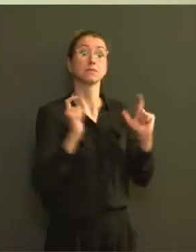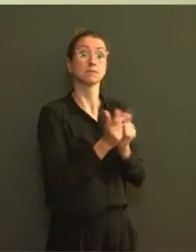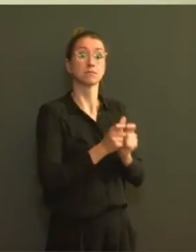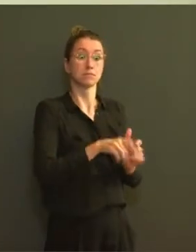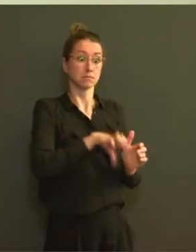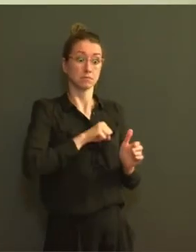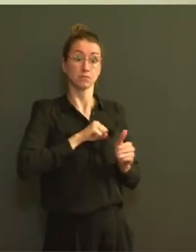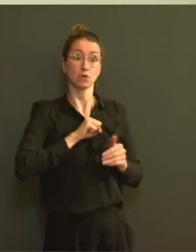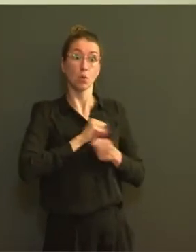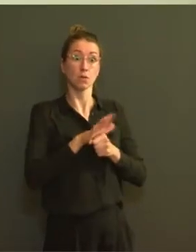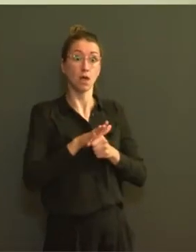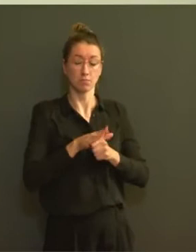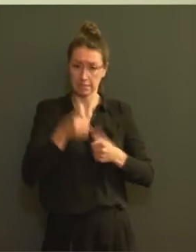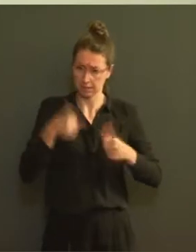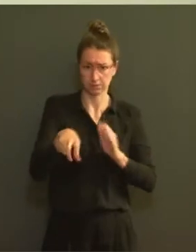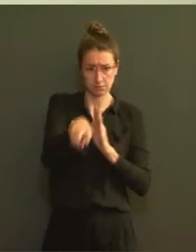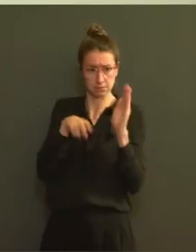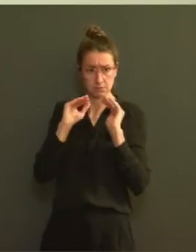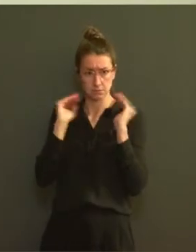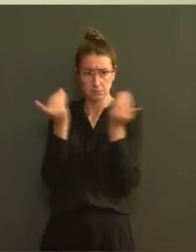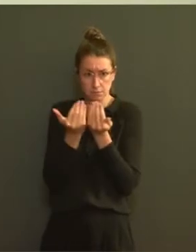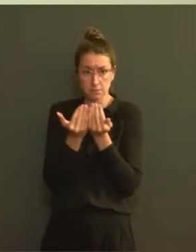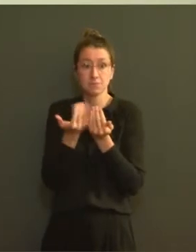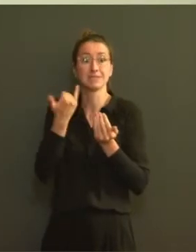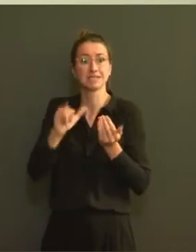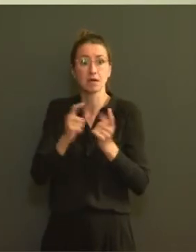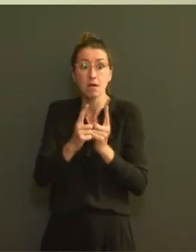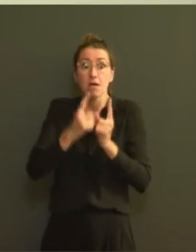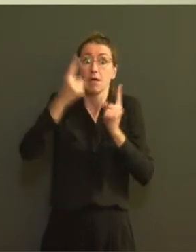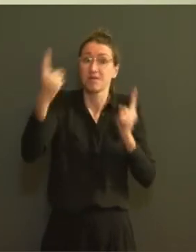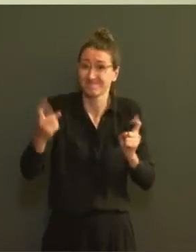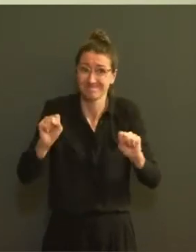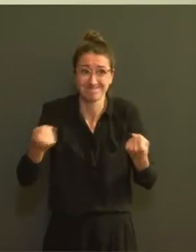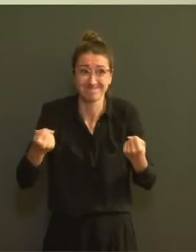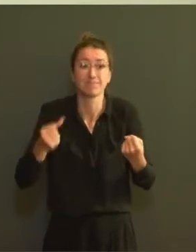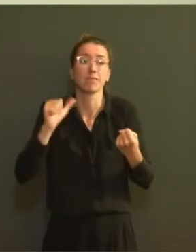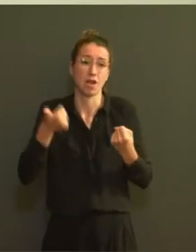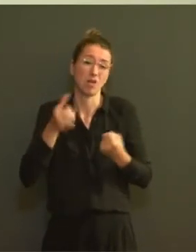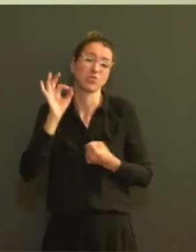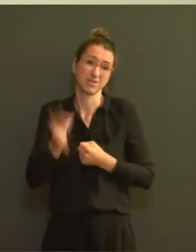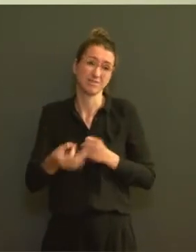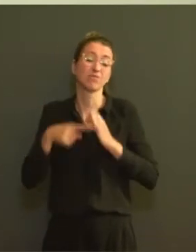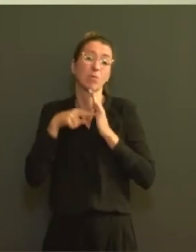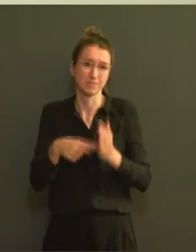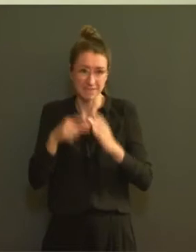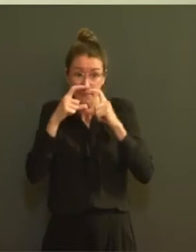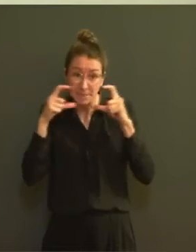respecter cette limite de 1,50 qui peut effectivement diminuer la contamination.